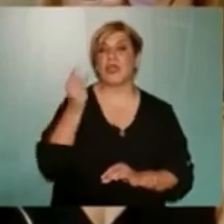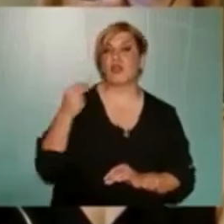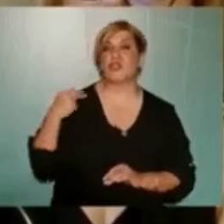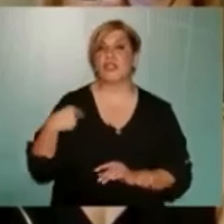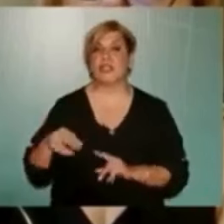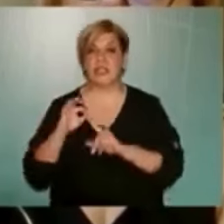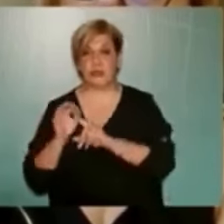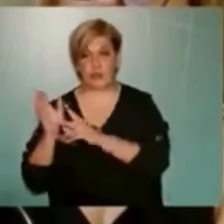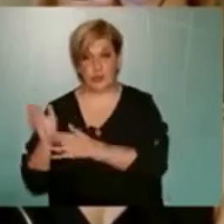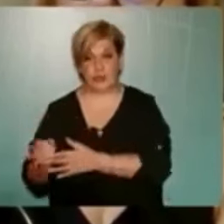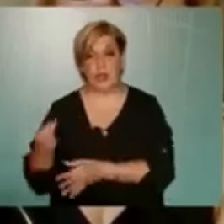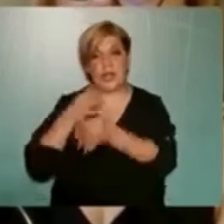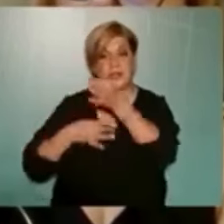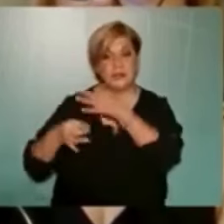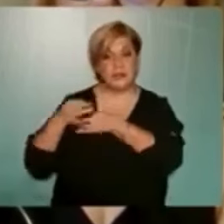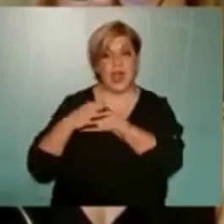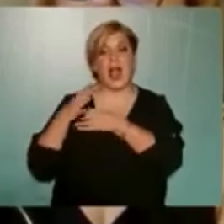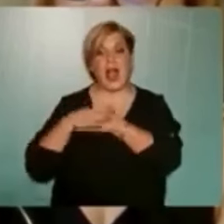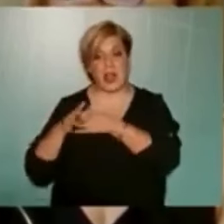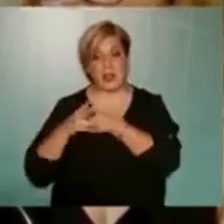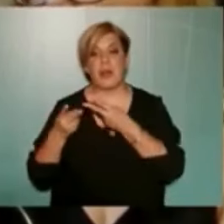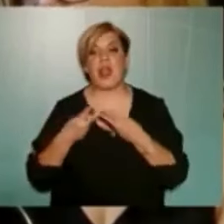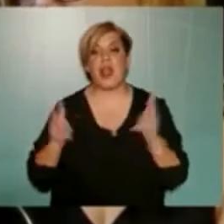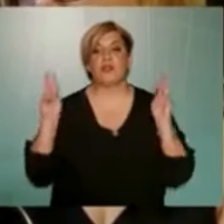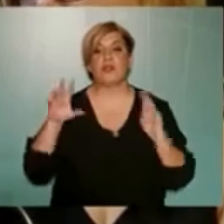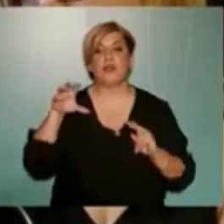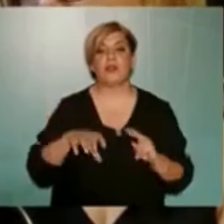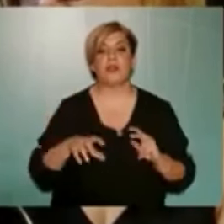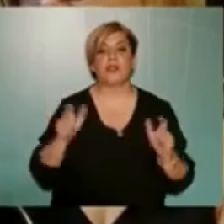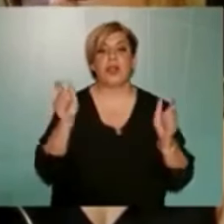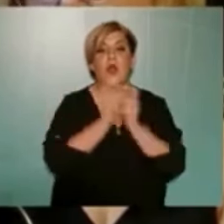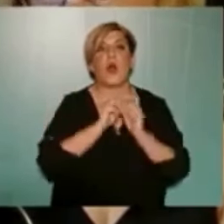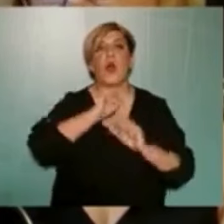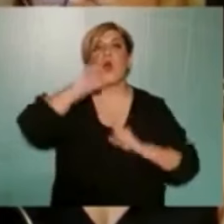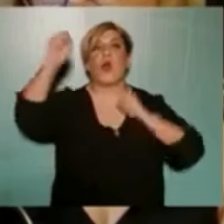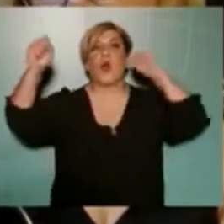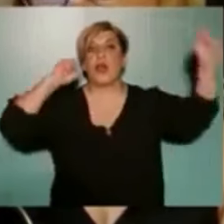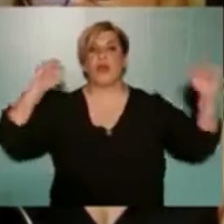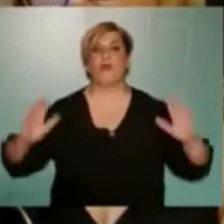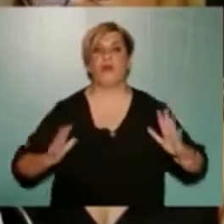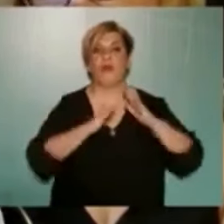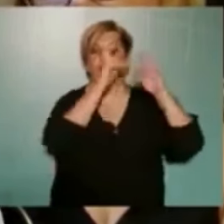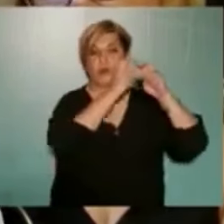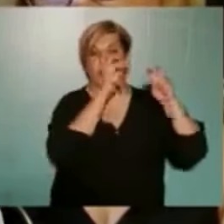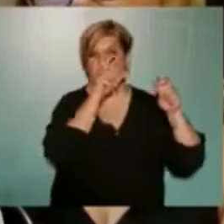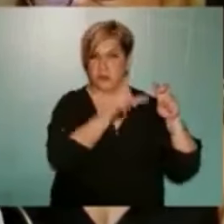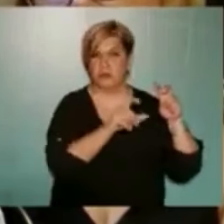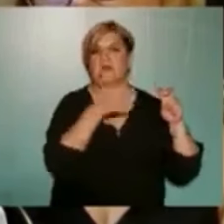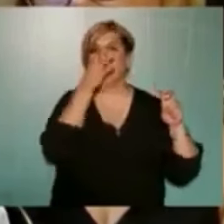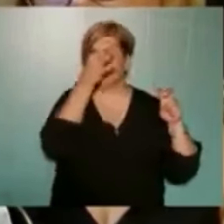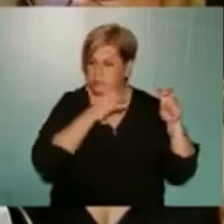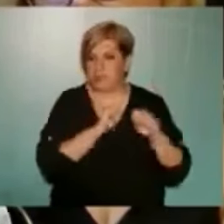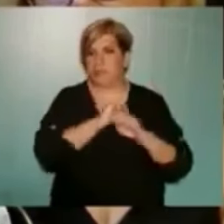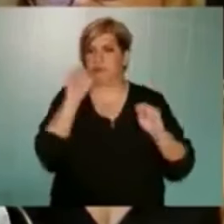Σύμβουλος να μας πει ότι αν θέλουμε ελεύθερους χώρους να πάμε στα χωριά μας, να πάμε στα βουνά. Αυτό λεξί είπε αυτό,